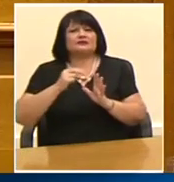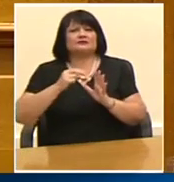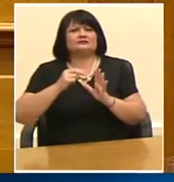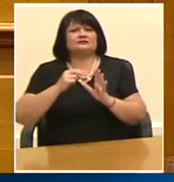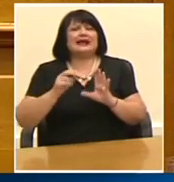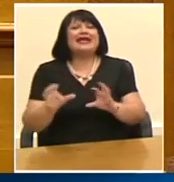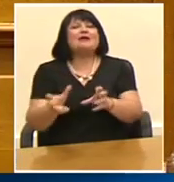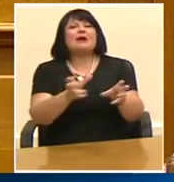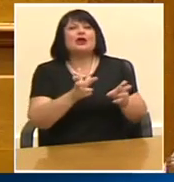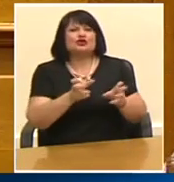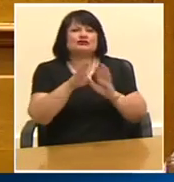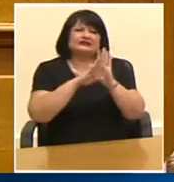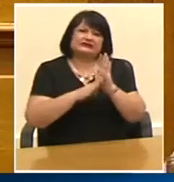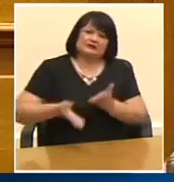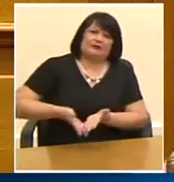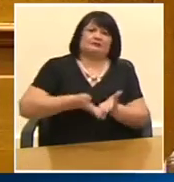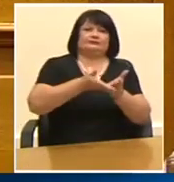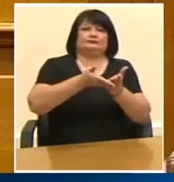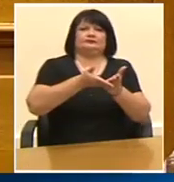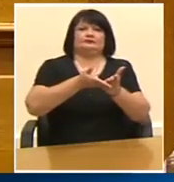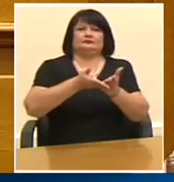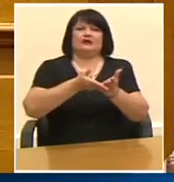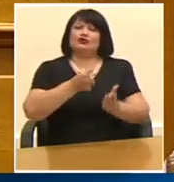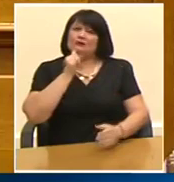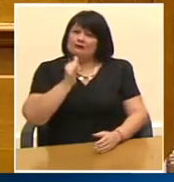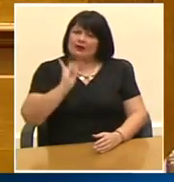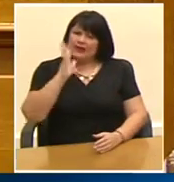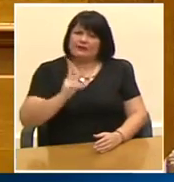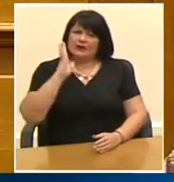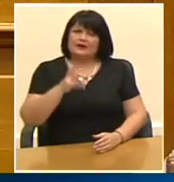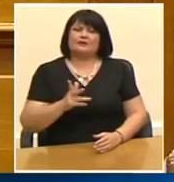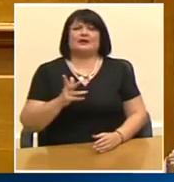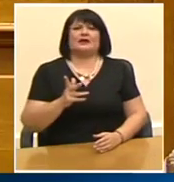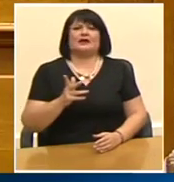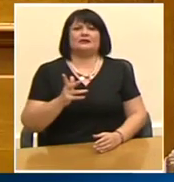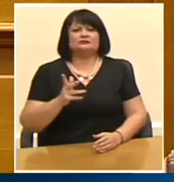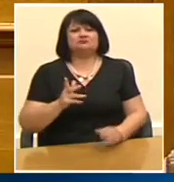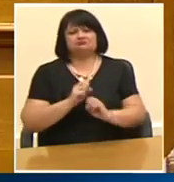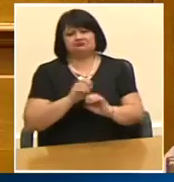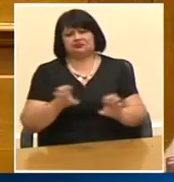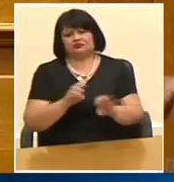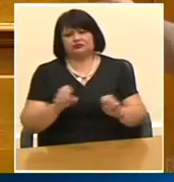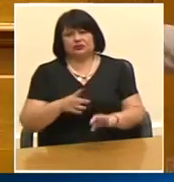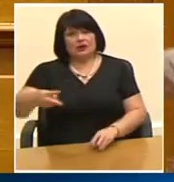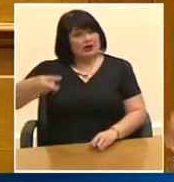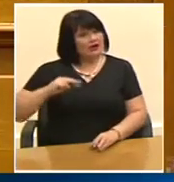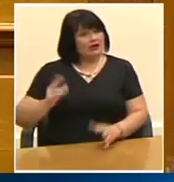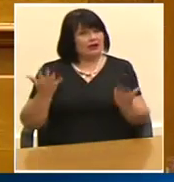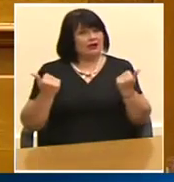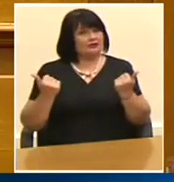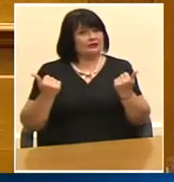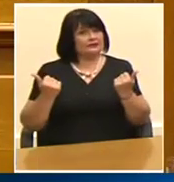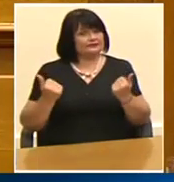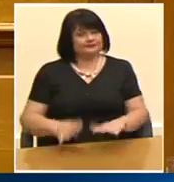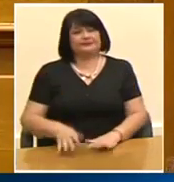ενημέρωσης προβάλλει διαρκώς αυτές τις διαστρεβλώσεις και δεν υπάρχει αντίλογος Ας πάρουμε όμως τα